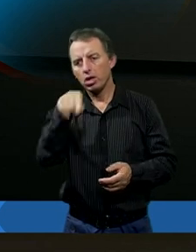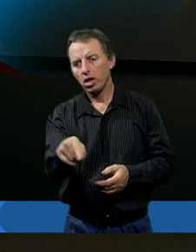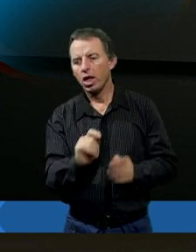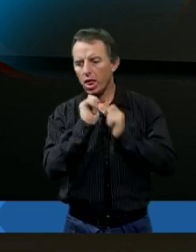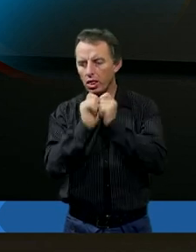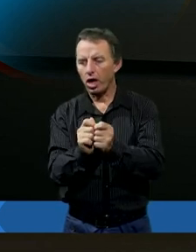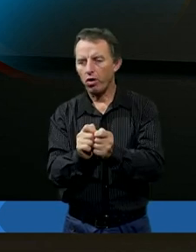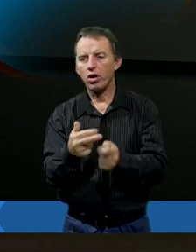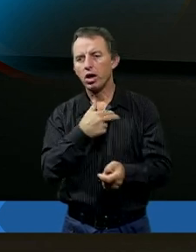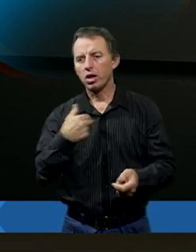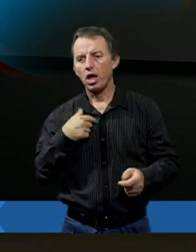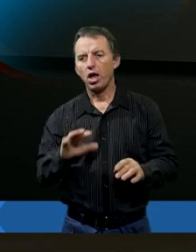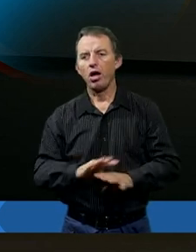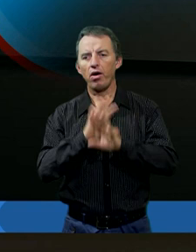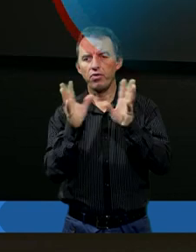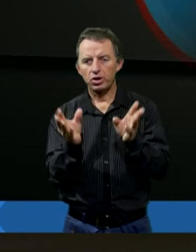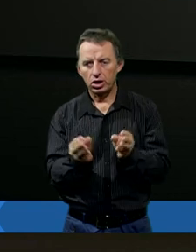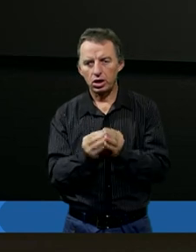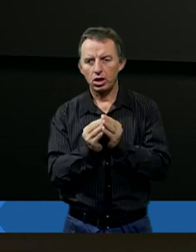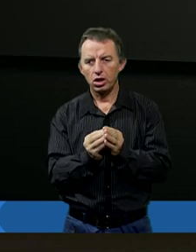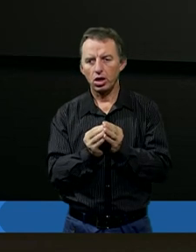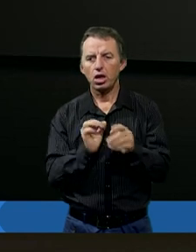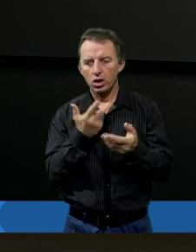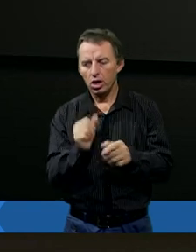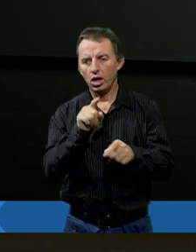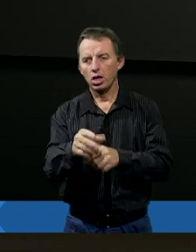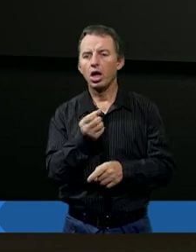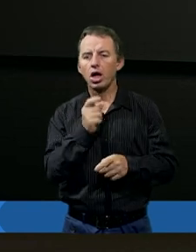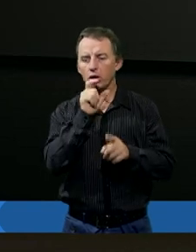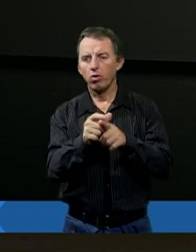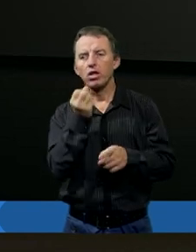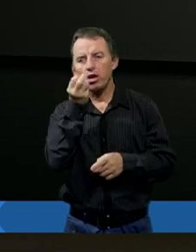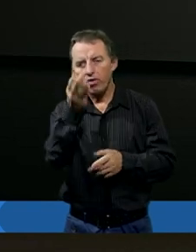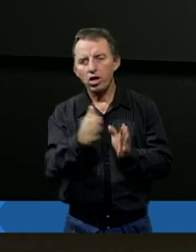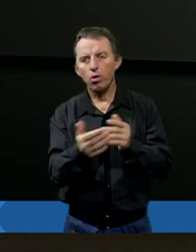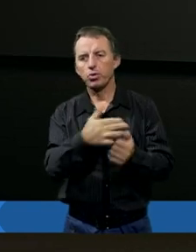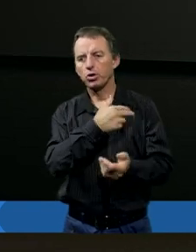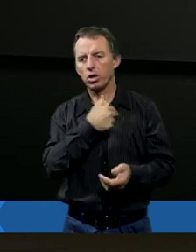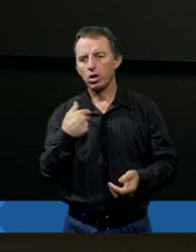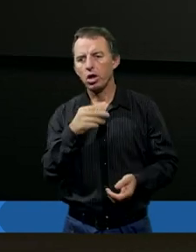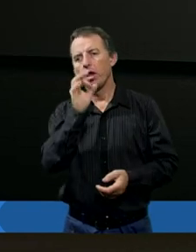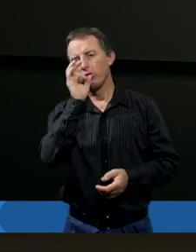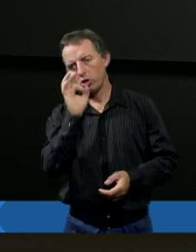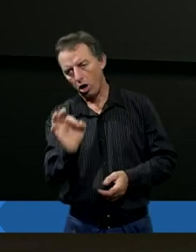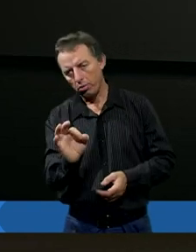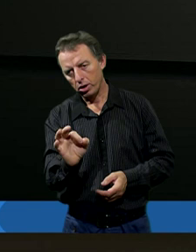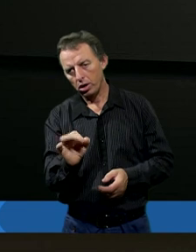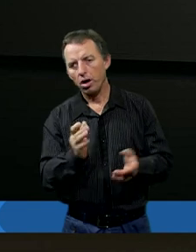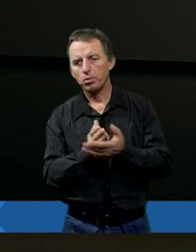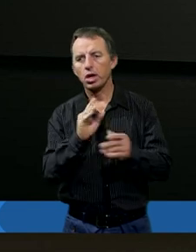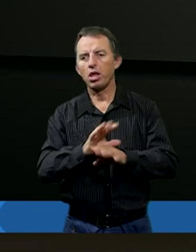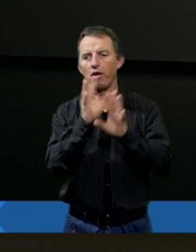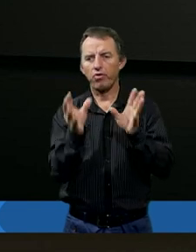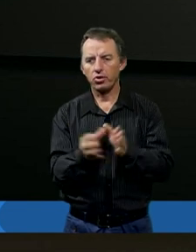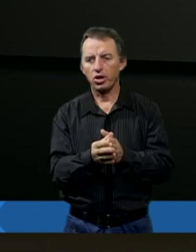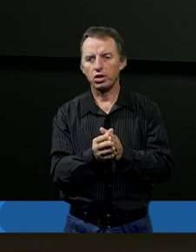Nim darować nam wszystkiego. I niech te słowa trwają przy nas dobrych, ale przede